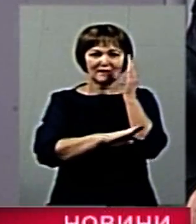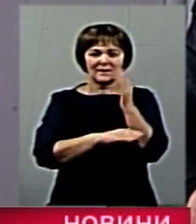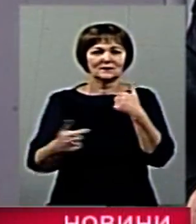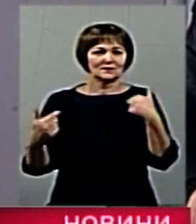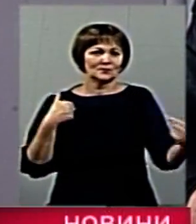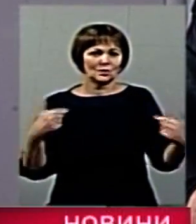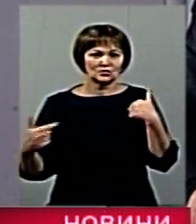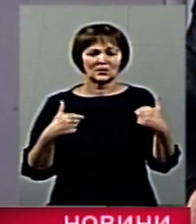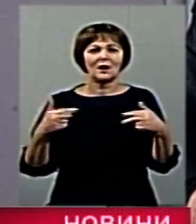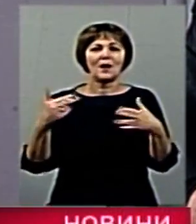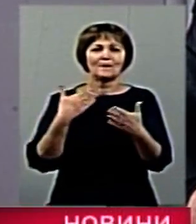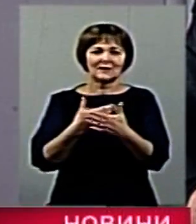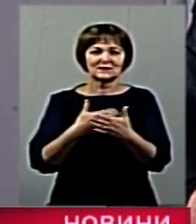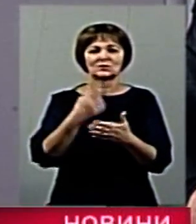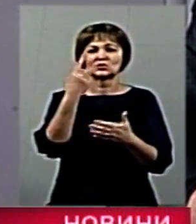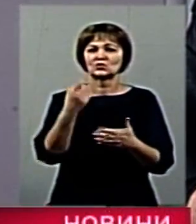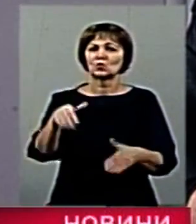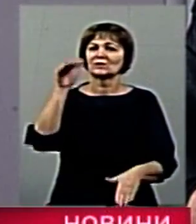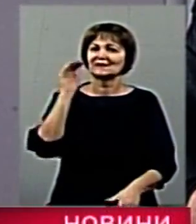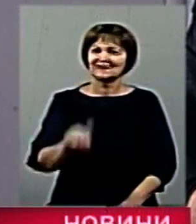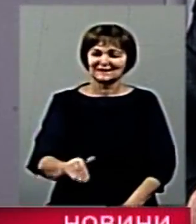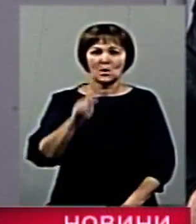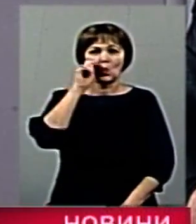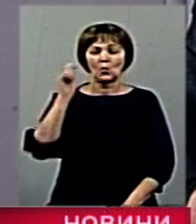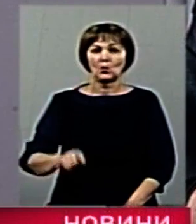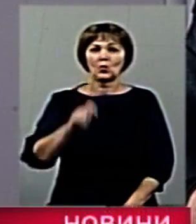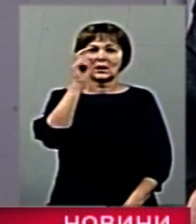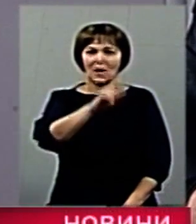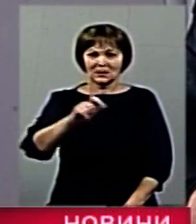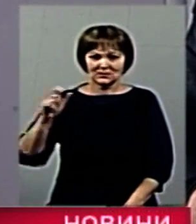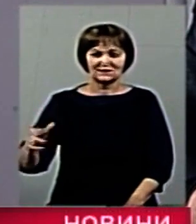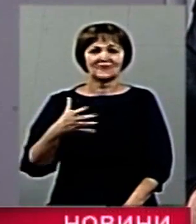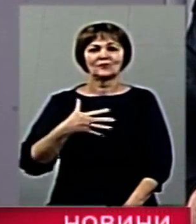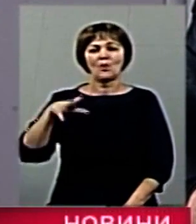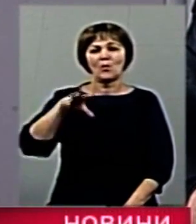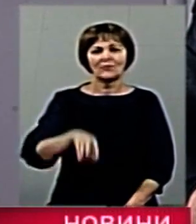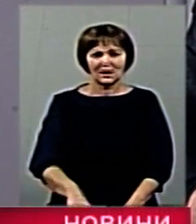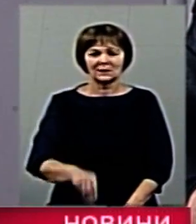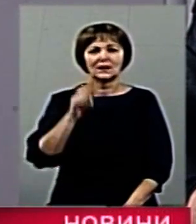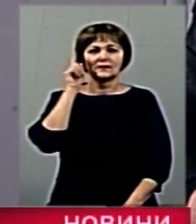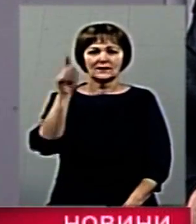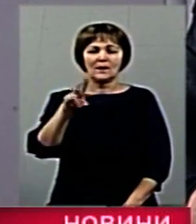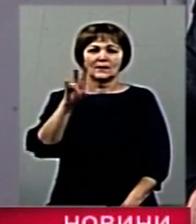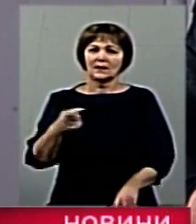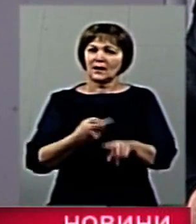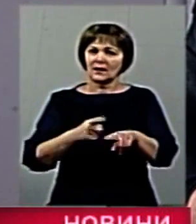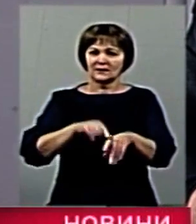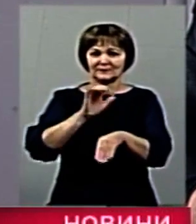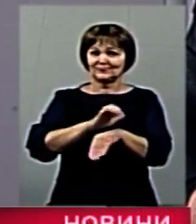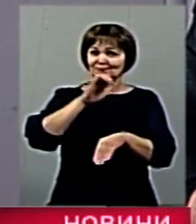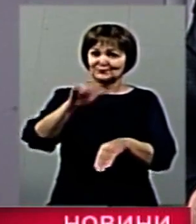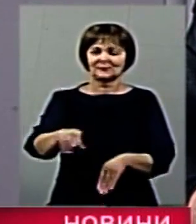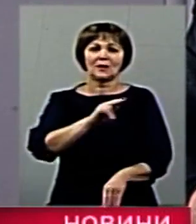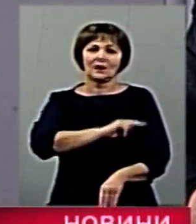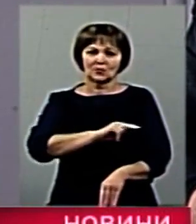близько 100 тисяч українців, це в масштабах України, померли там, на промислових роботах. В ліпшому